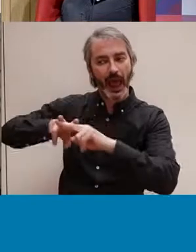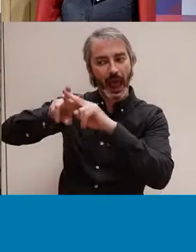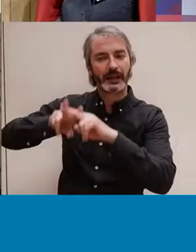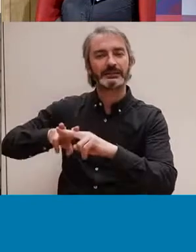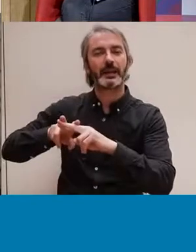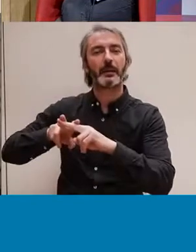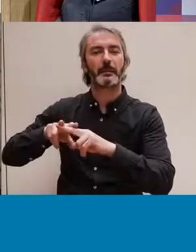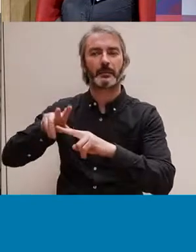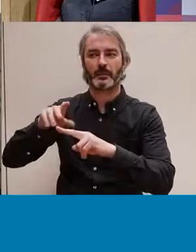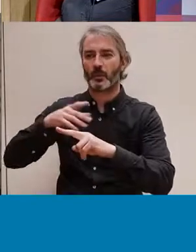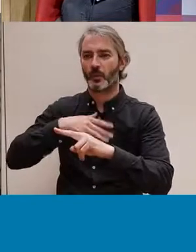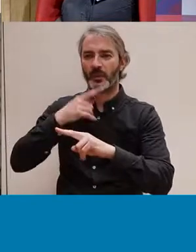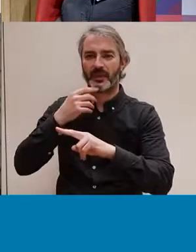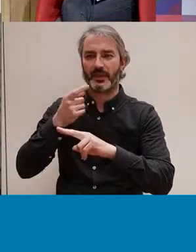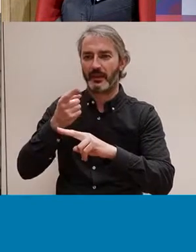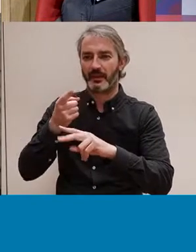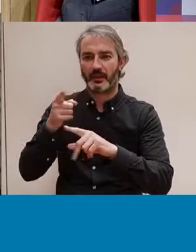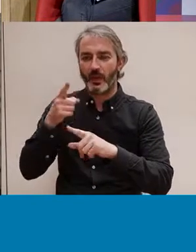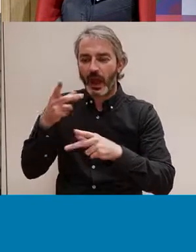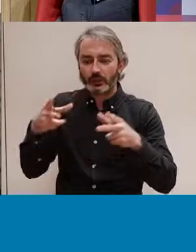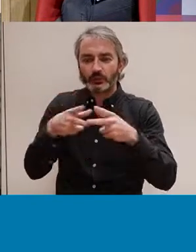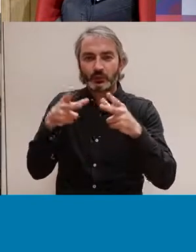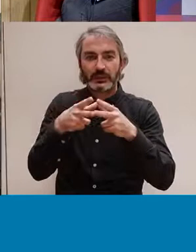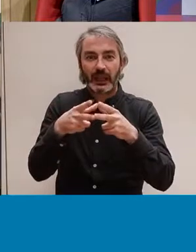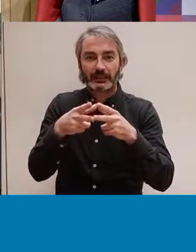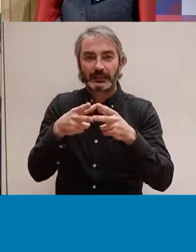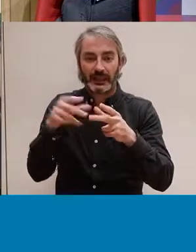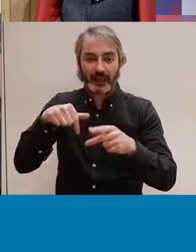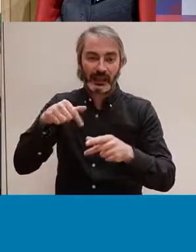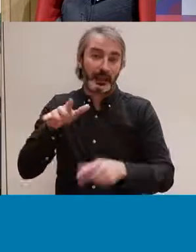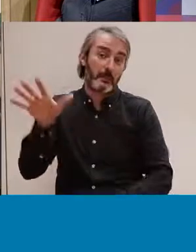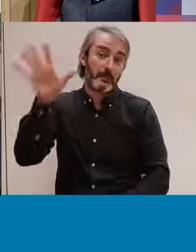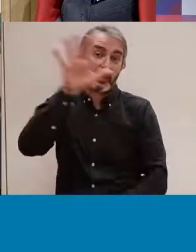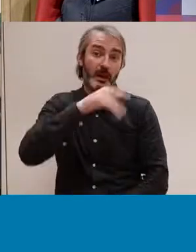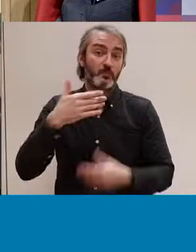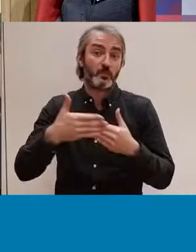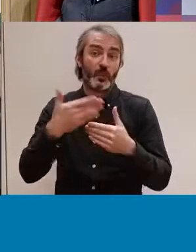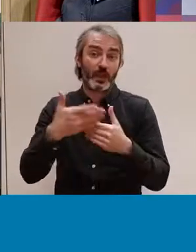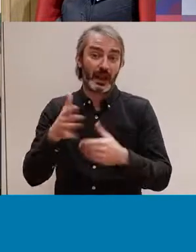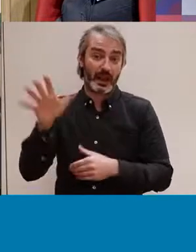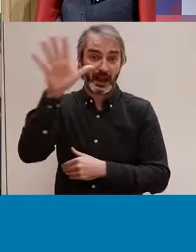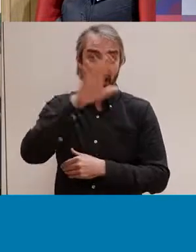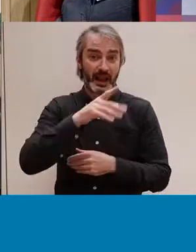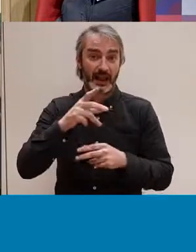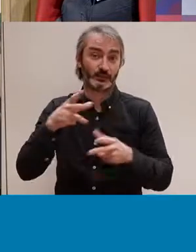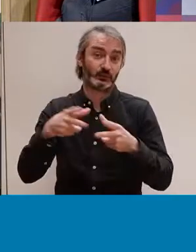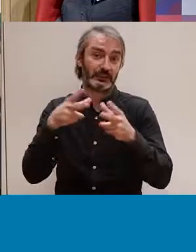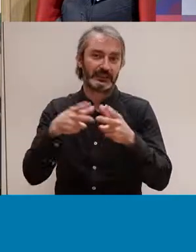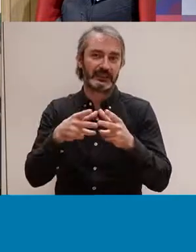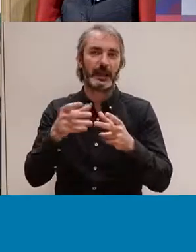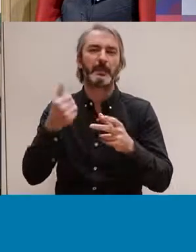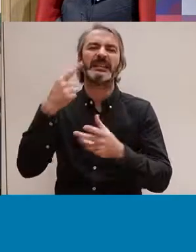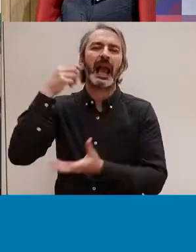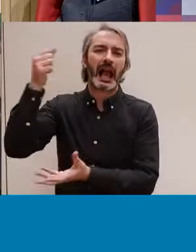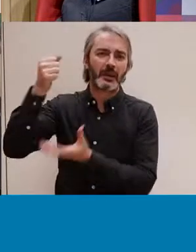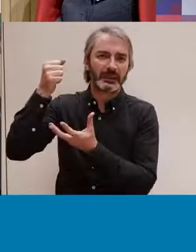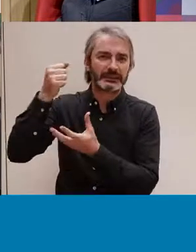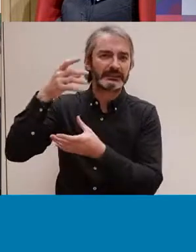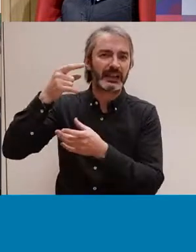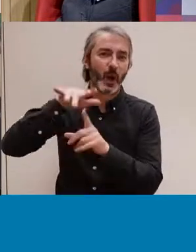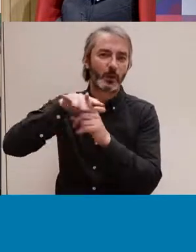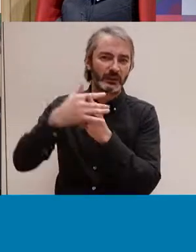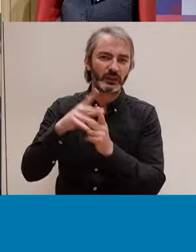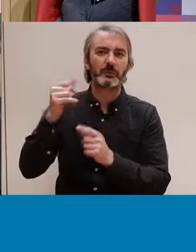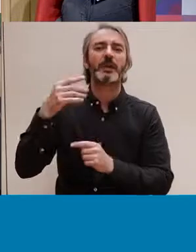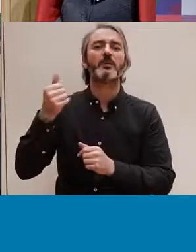sexualitat hegemònic, el model de sexualitat en la societat occidental, es desenvolupa en un context capitalista, en un context